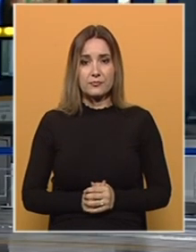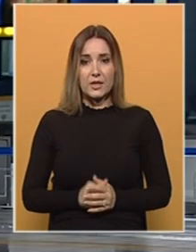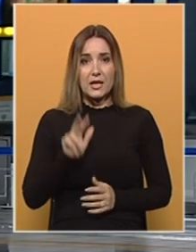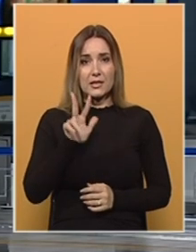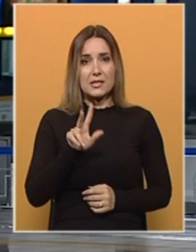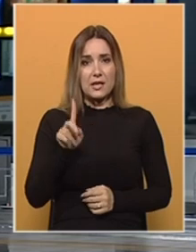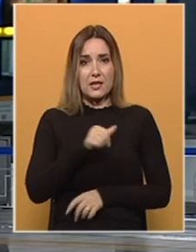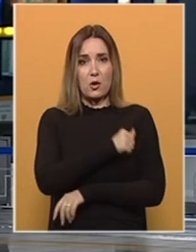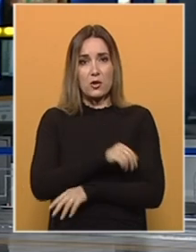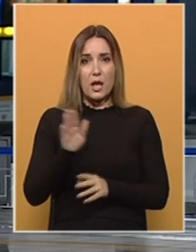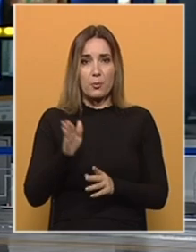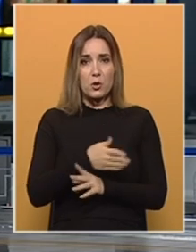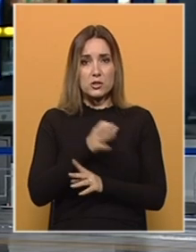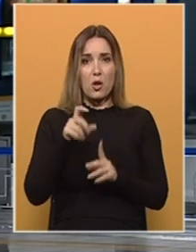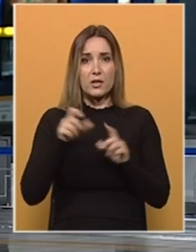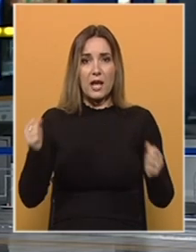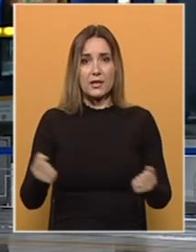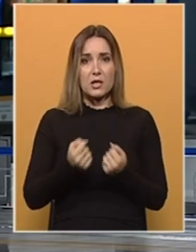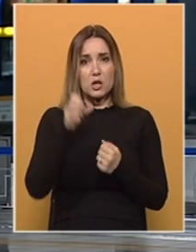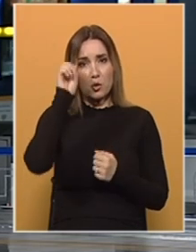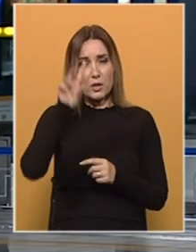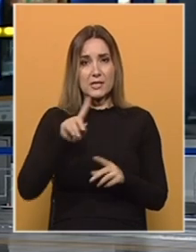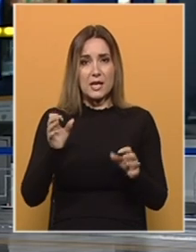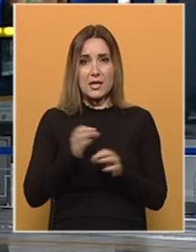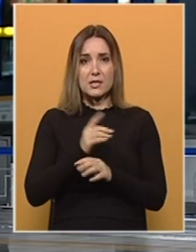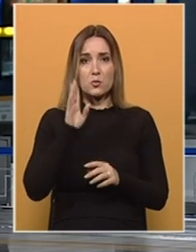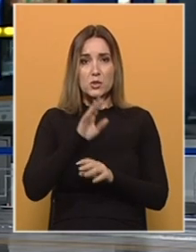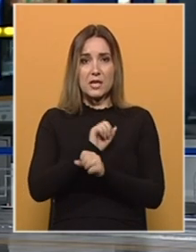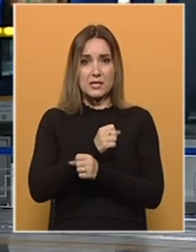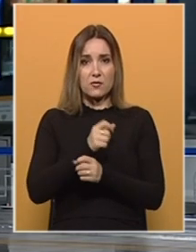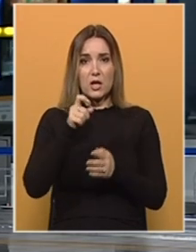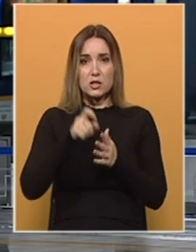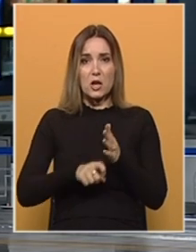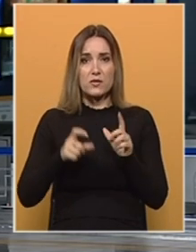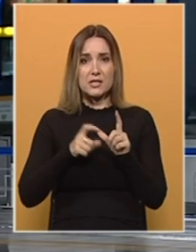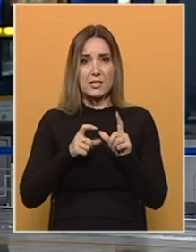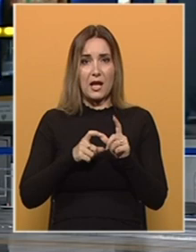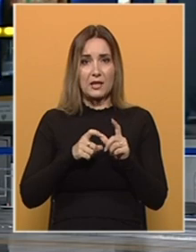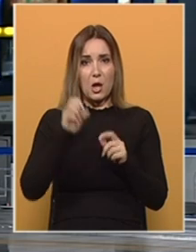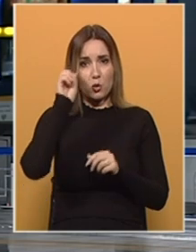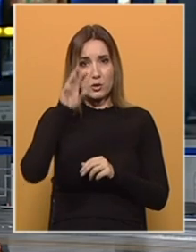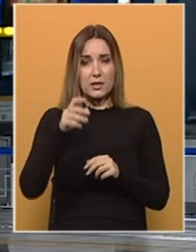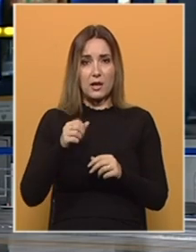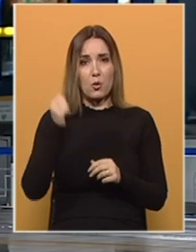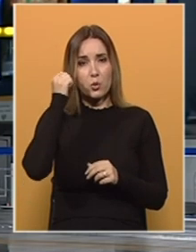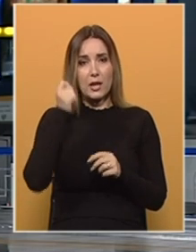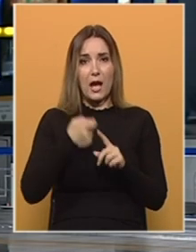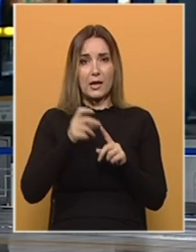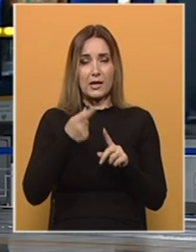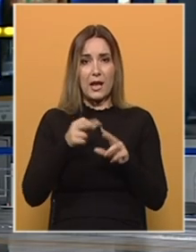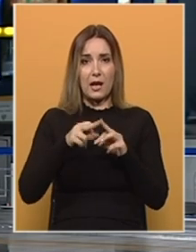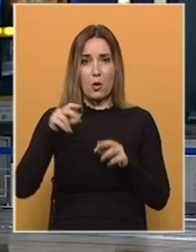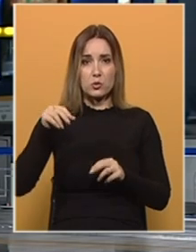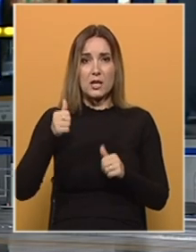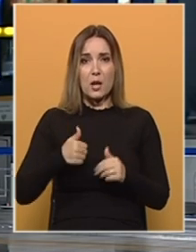31. godina je prošla od najteže rudarske nesreće u Bosni i Hercegovini. Članovi sindikata rudnika Uglja Kreka u Tuzli,